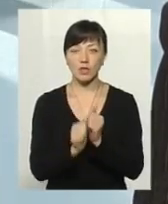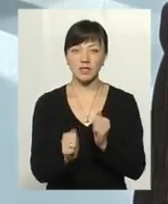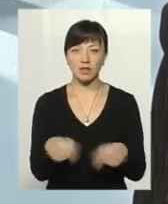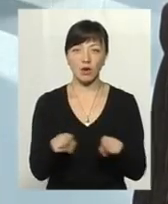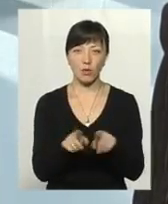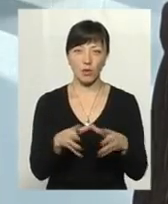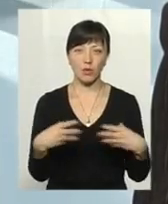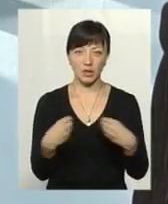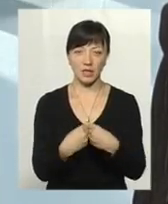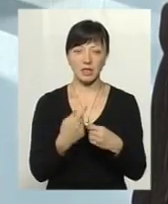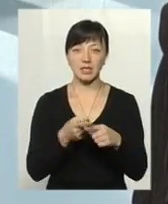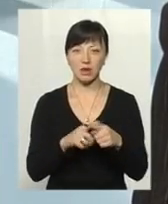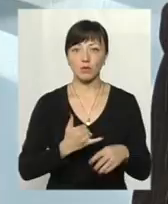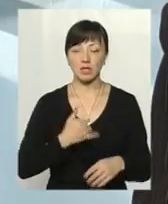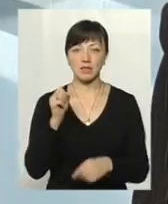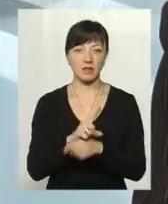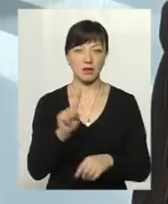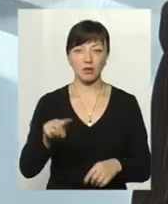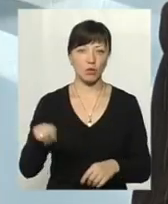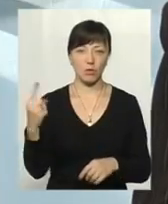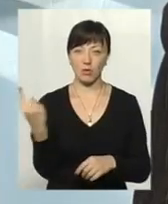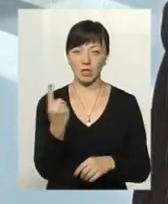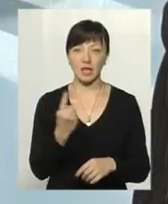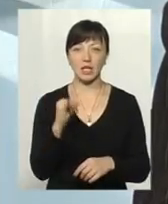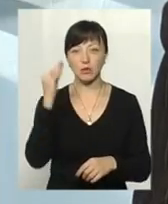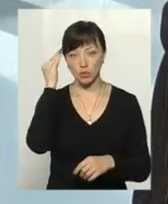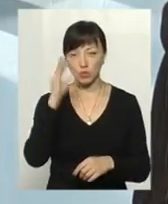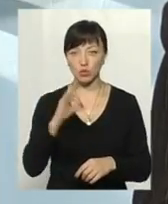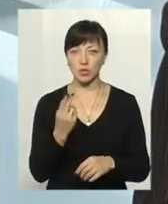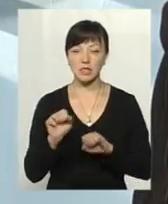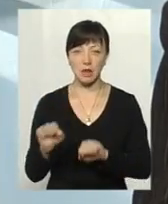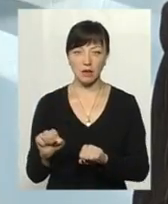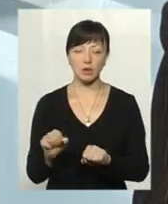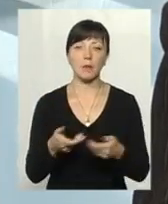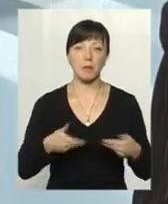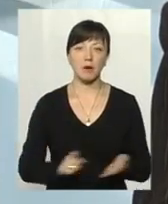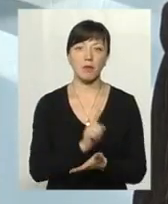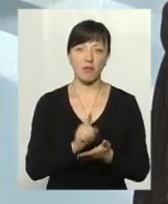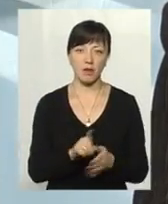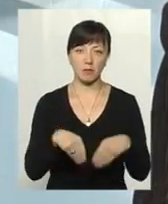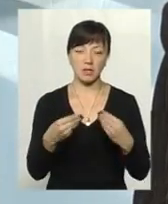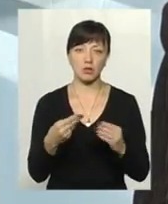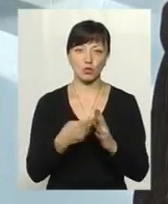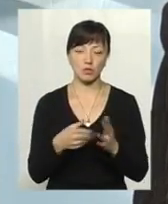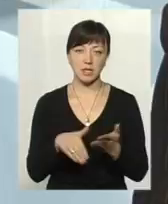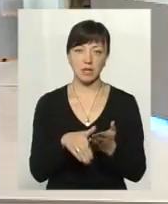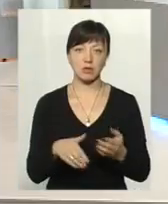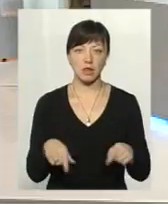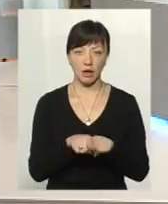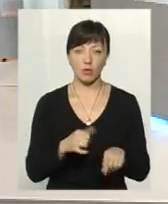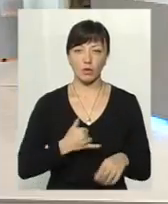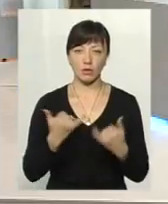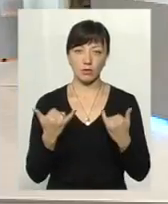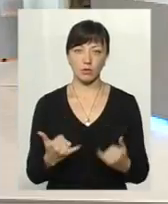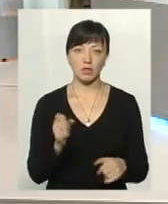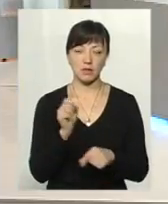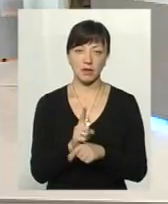такої родини. Це в нас завдання номер один. І з точки зору соціального захисту ми повинні їм призначити субсидії. Ось таке в нас сьогодні